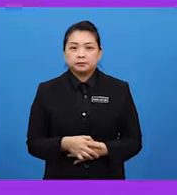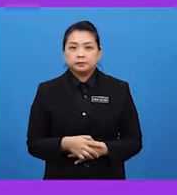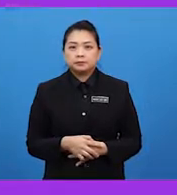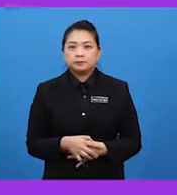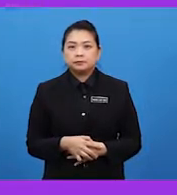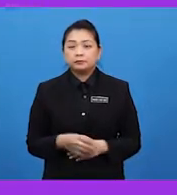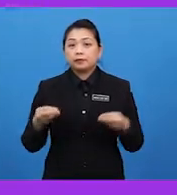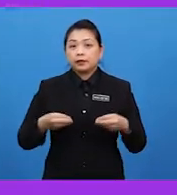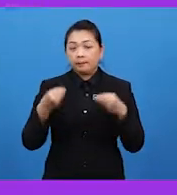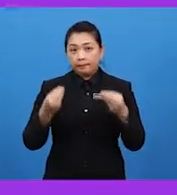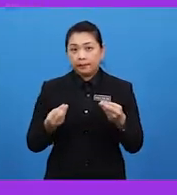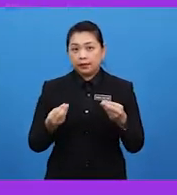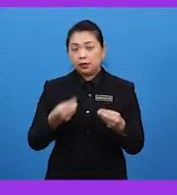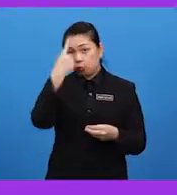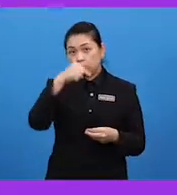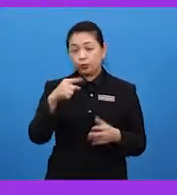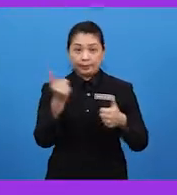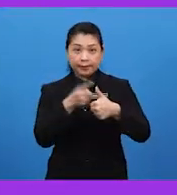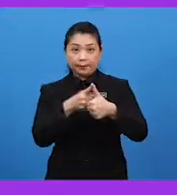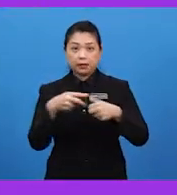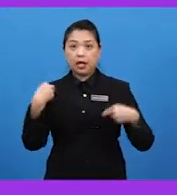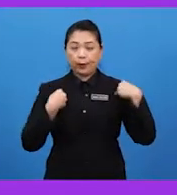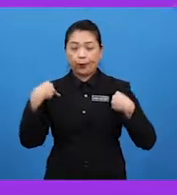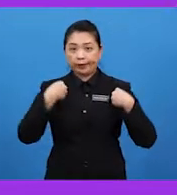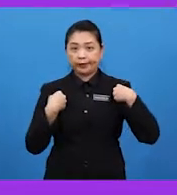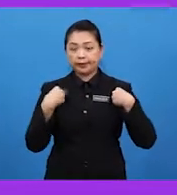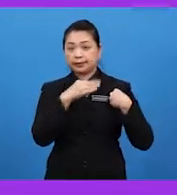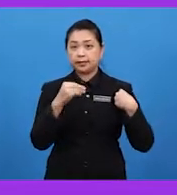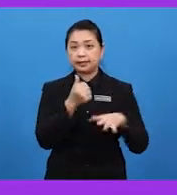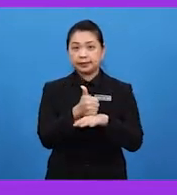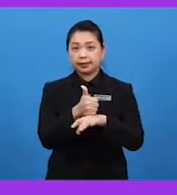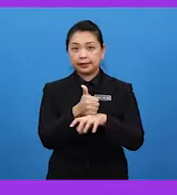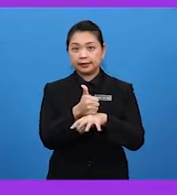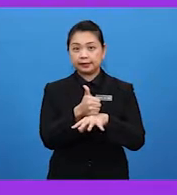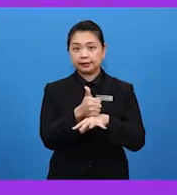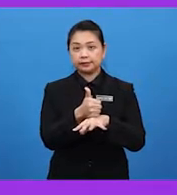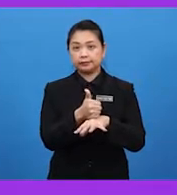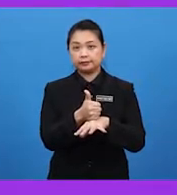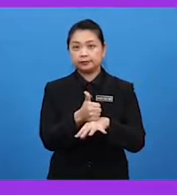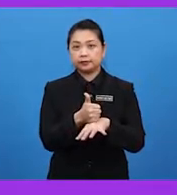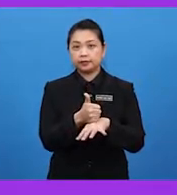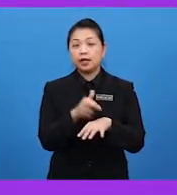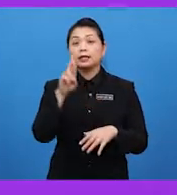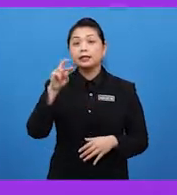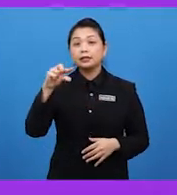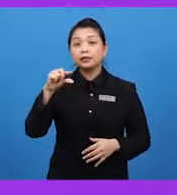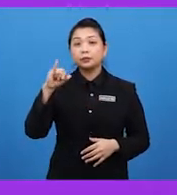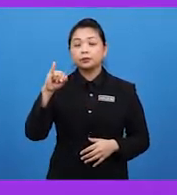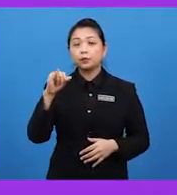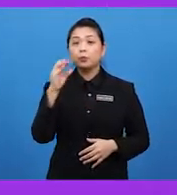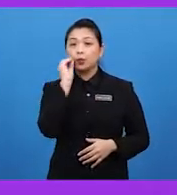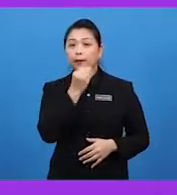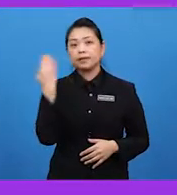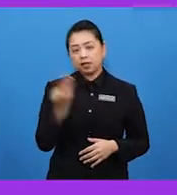Bagi ejen jenis yang pertama, ejen haiwan dan serangga, rangi bunga biasanya